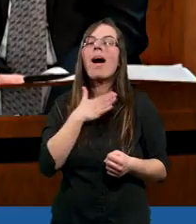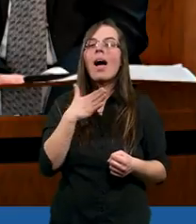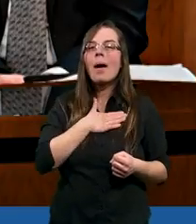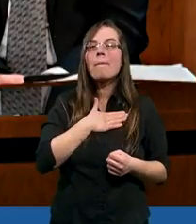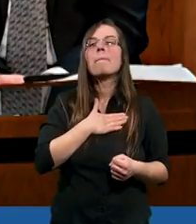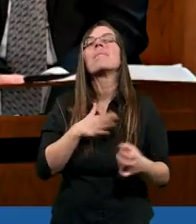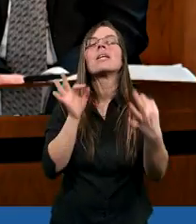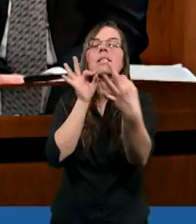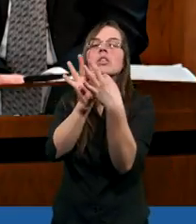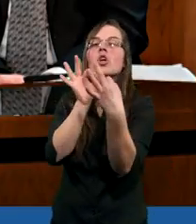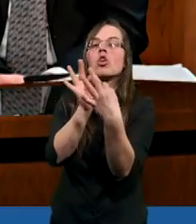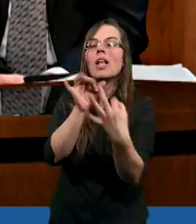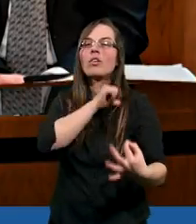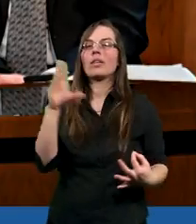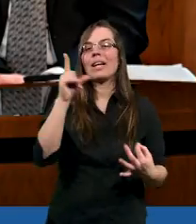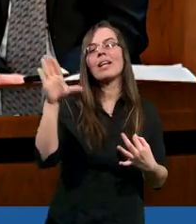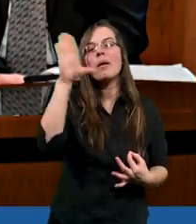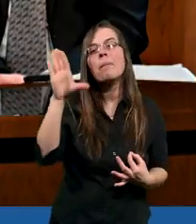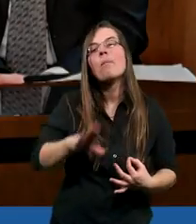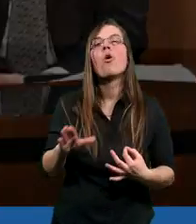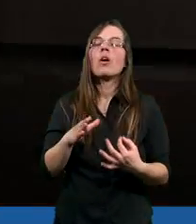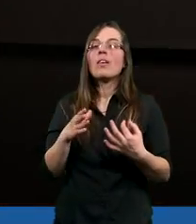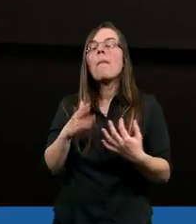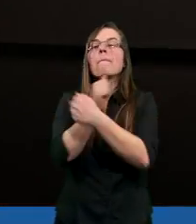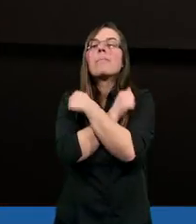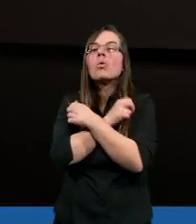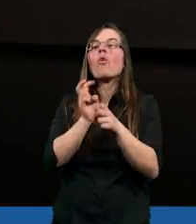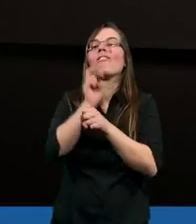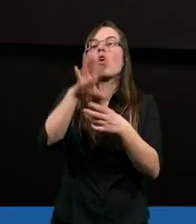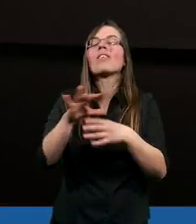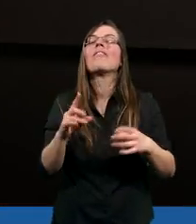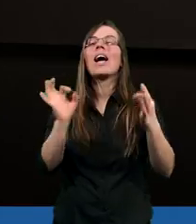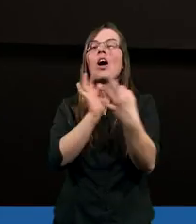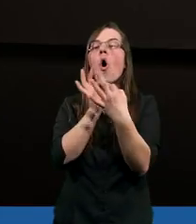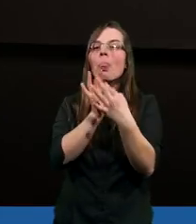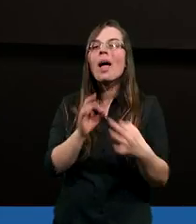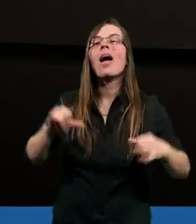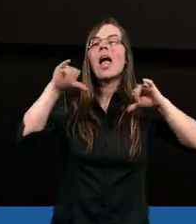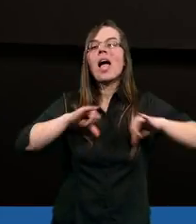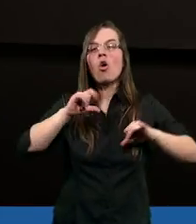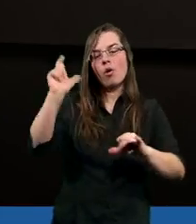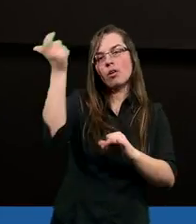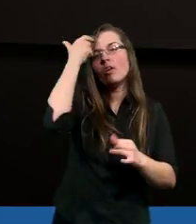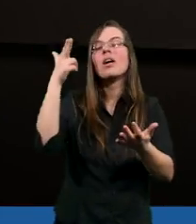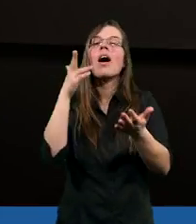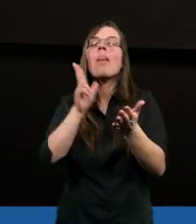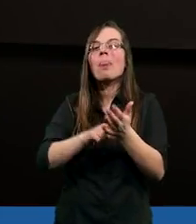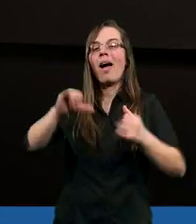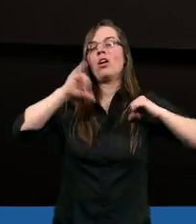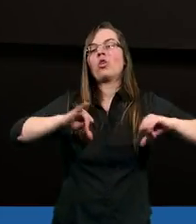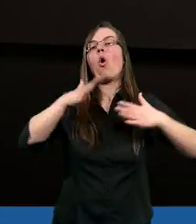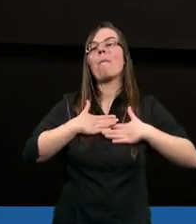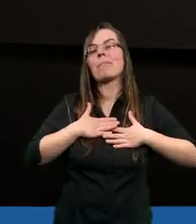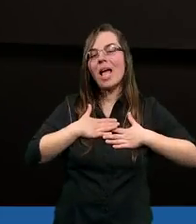kontaktować się z Bogiem. Miłość wchodzi w relacje. Egoizm koncentruje się na prezencie,